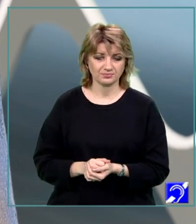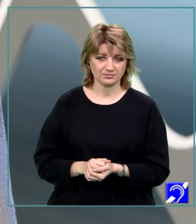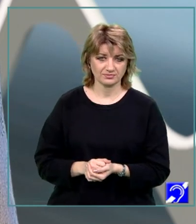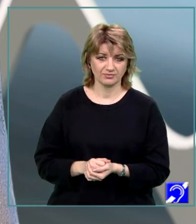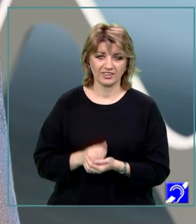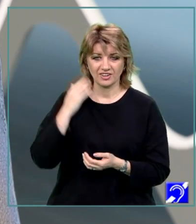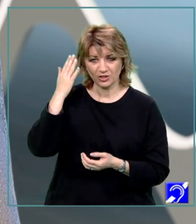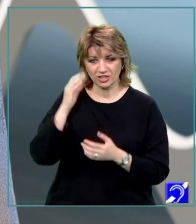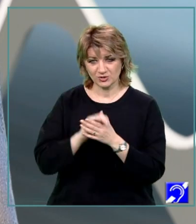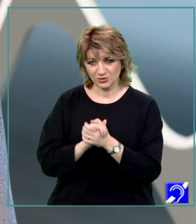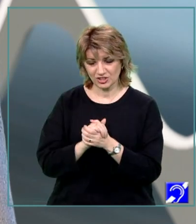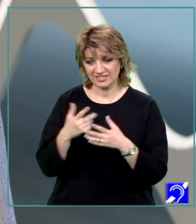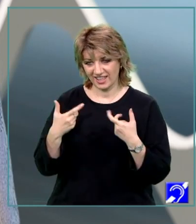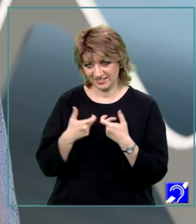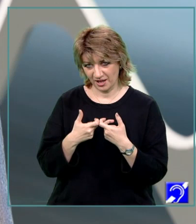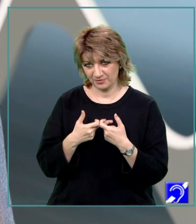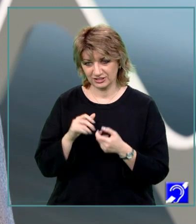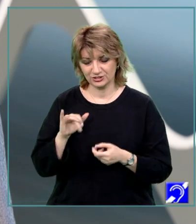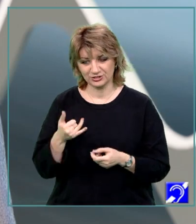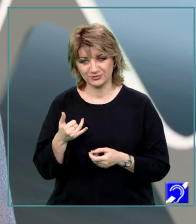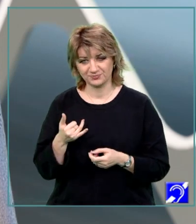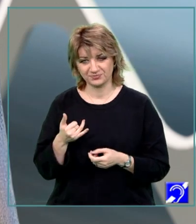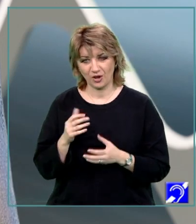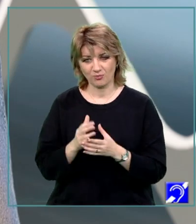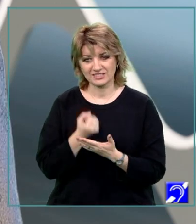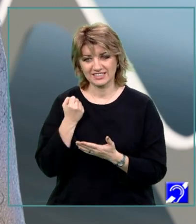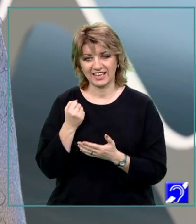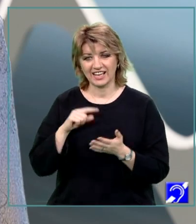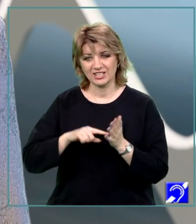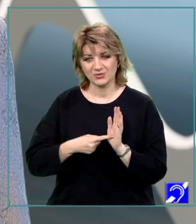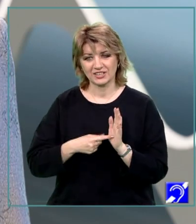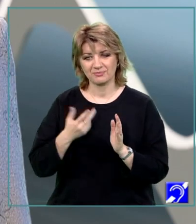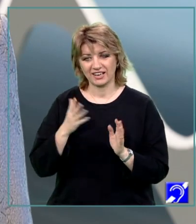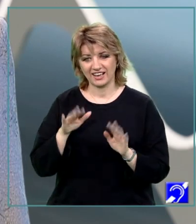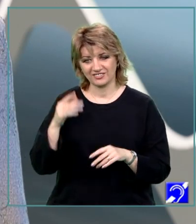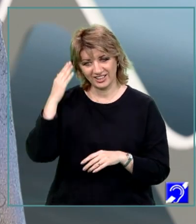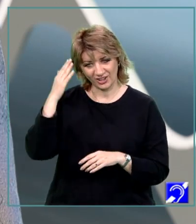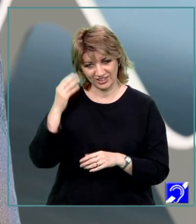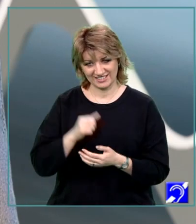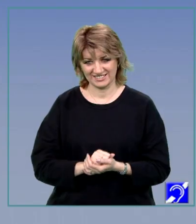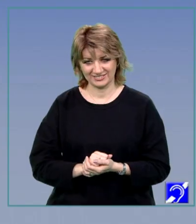Vă doresc succes la examen și să obțineți rezultatele pe care vi le doriți.